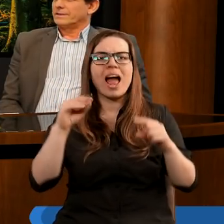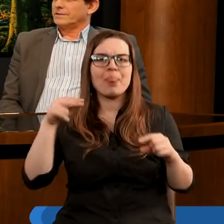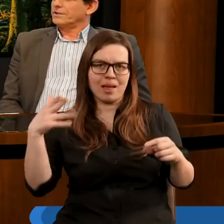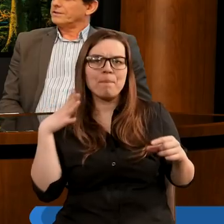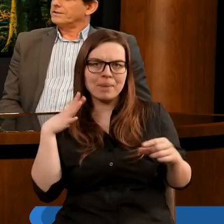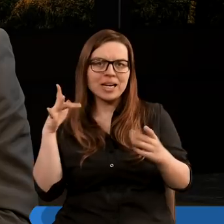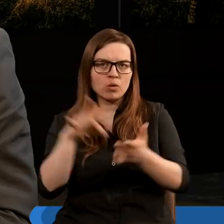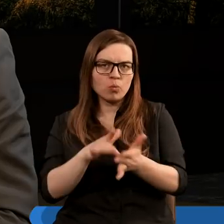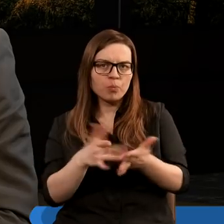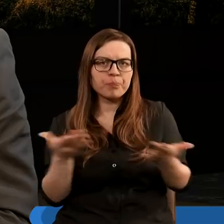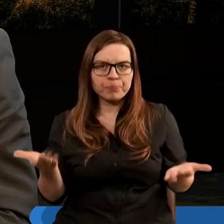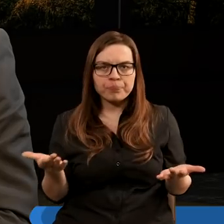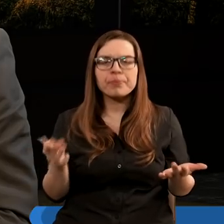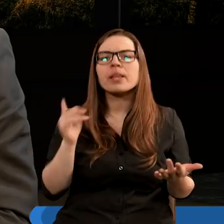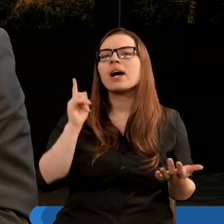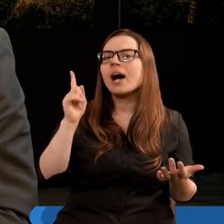I kiedy